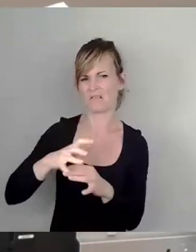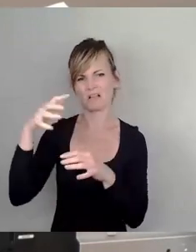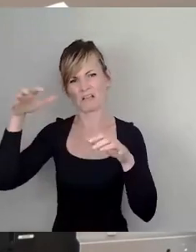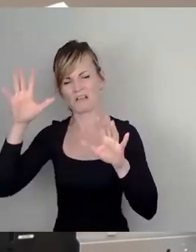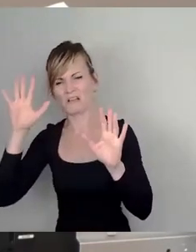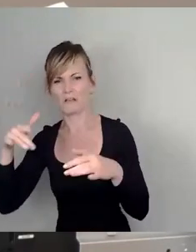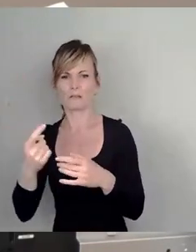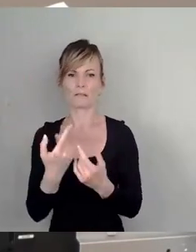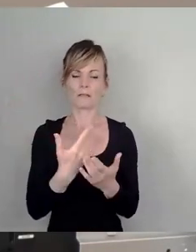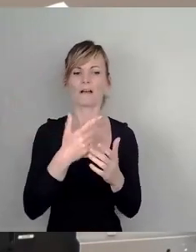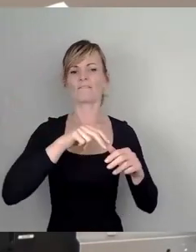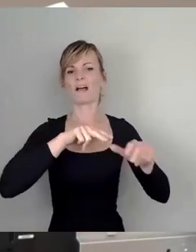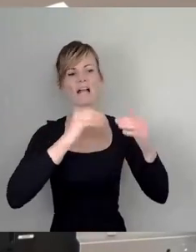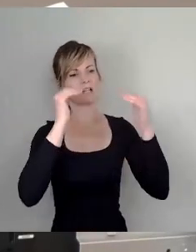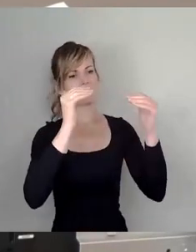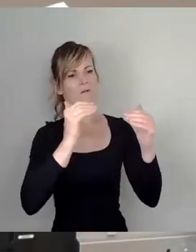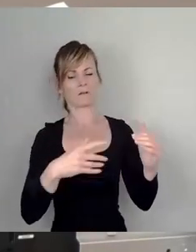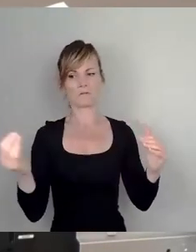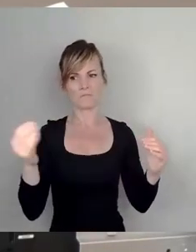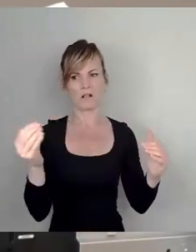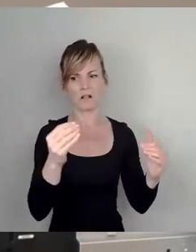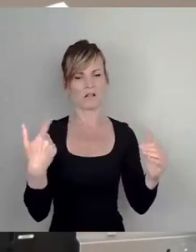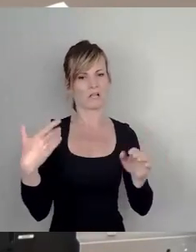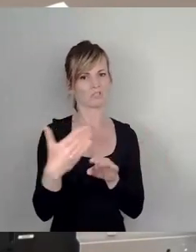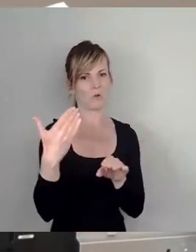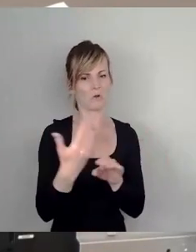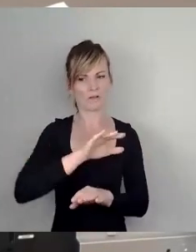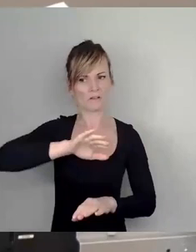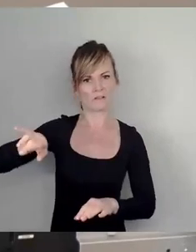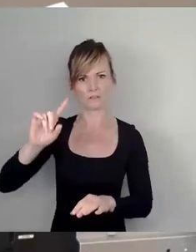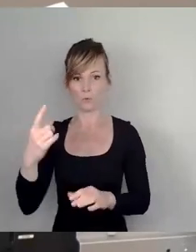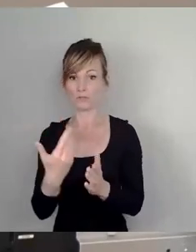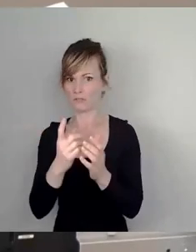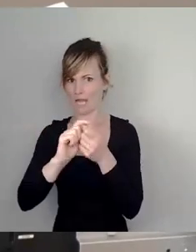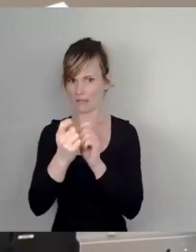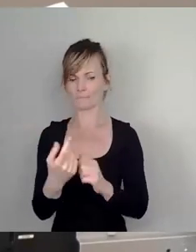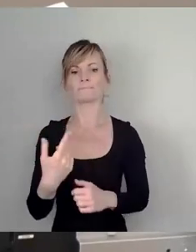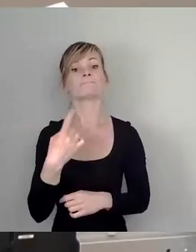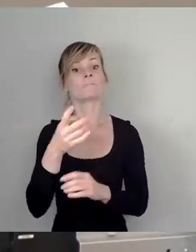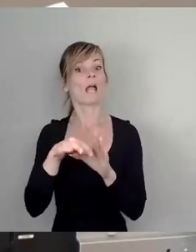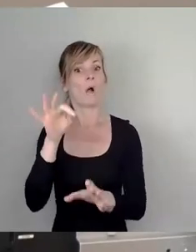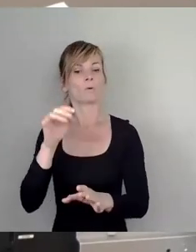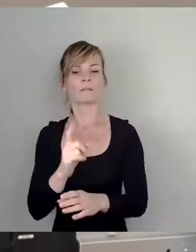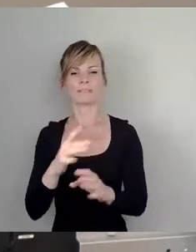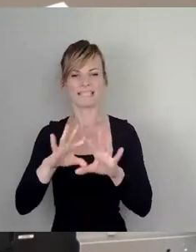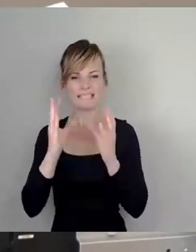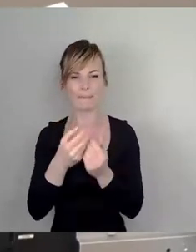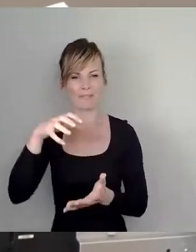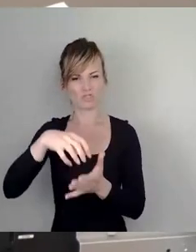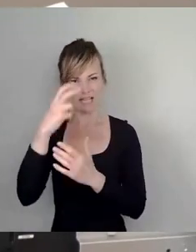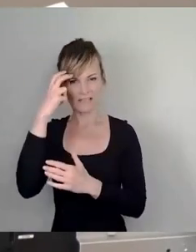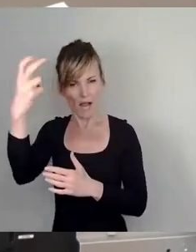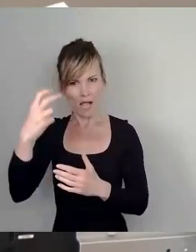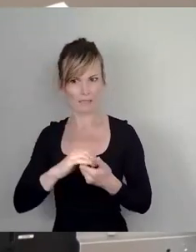des Verwaltens stören. Dass sich das ändern muss, da ist es ja ausnahmsweise mal der gesamte Stadtrat einig. An